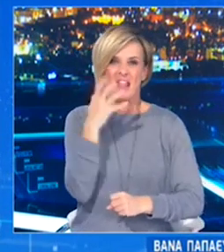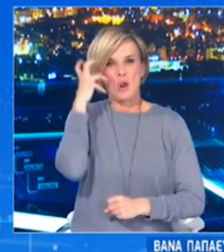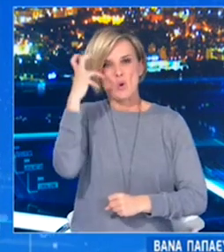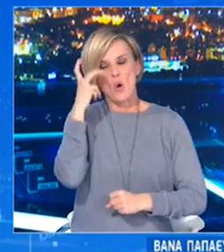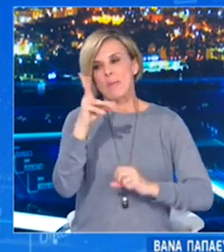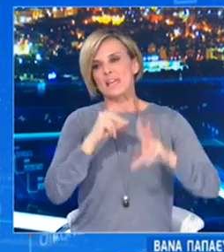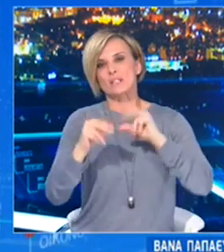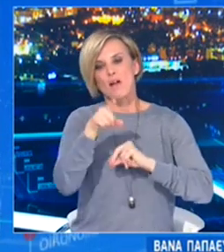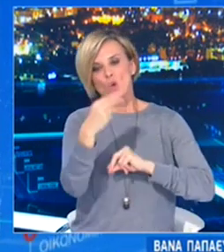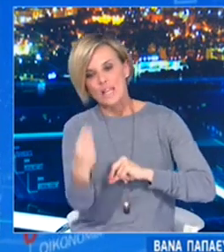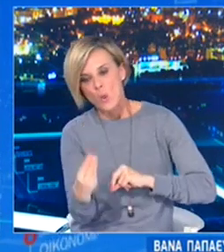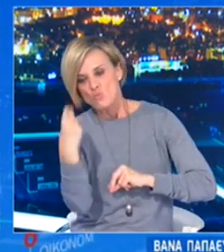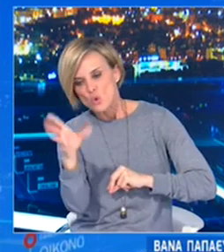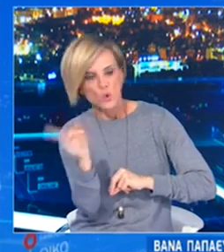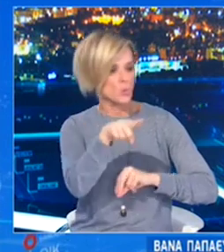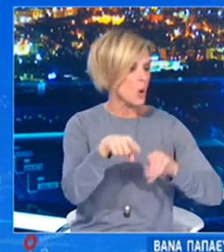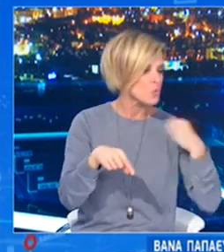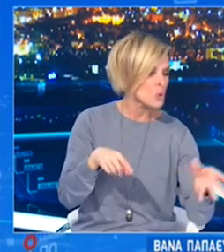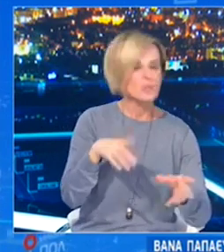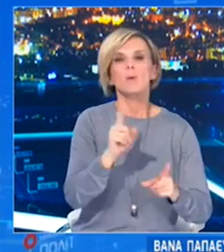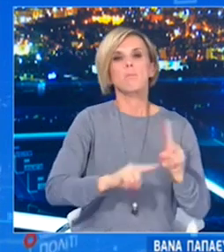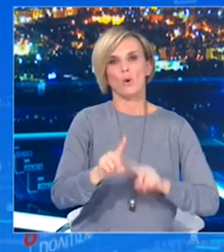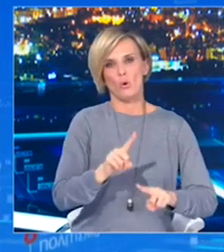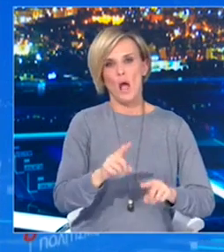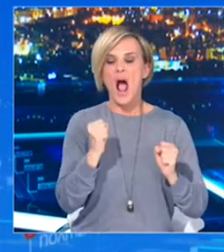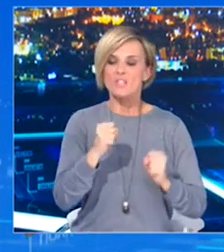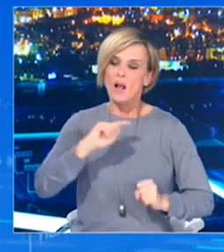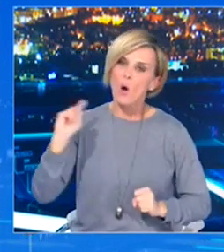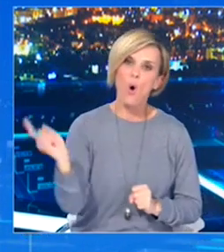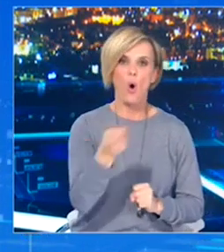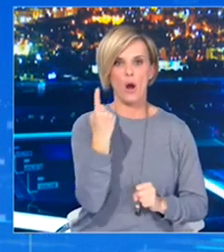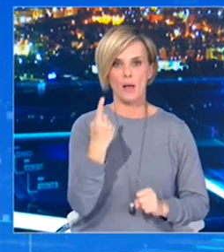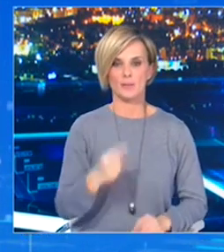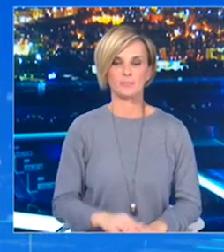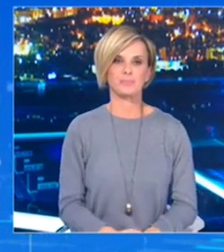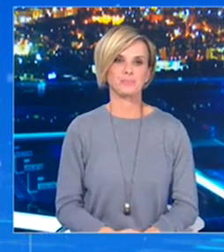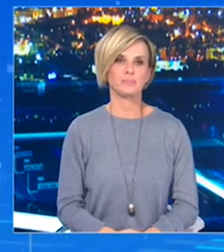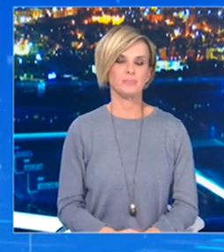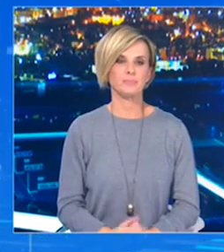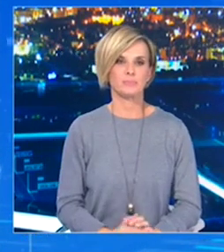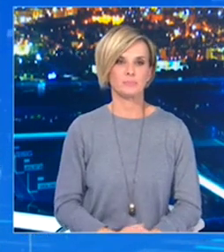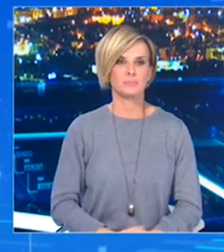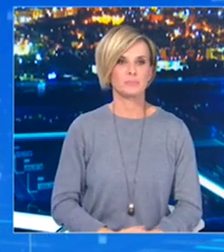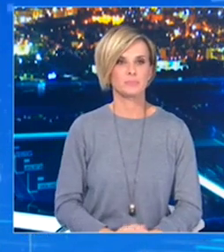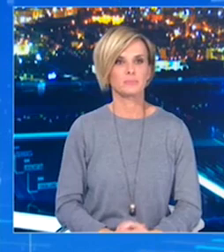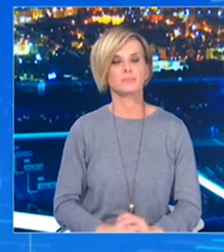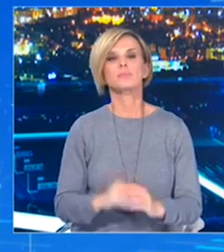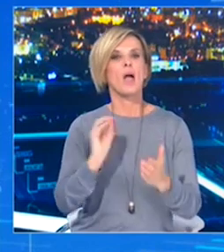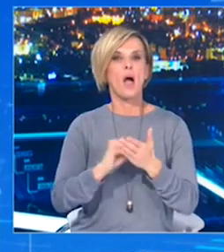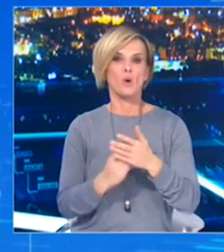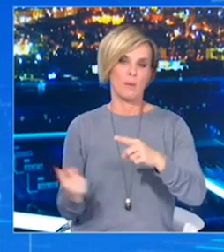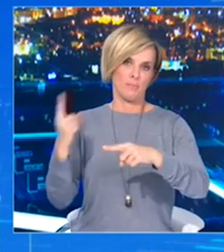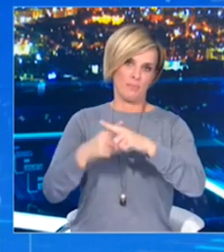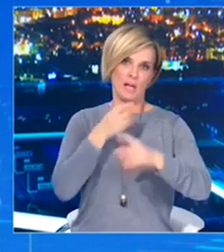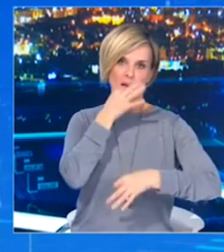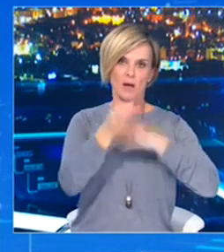το ένα είναι καλύτερο από το άλλο. Είναι όλα ασφαλή και αποτελεσματικό. Θα ήθελα να προσθέσω και το εξής. Το ότι αναπτύσσονται τόσα